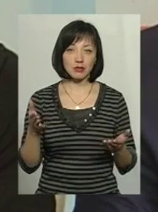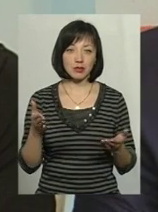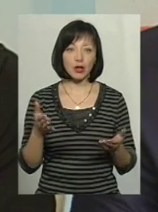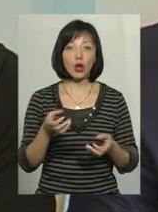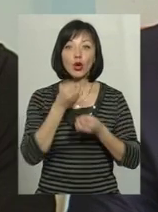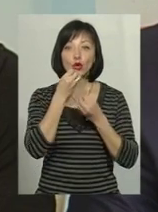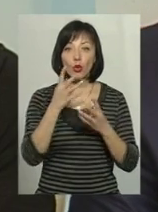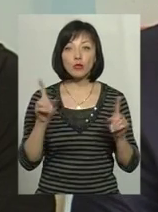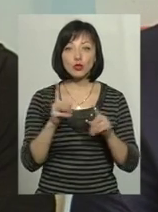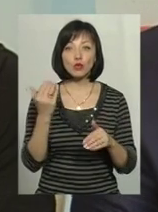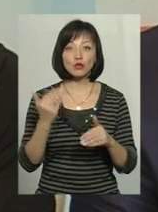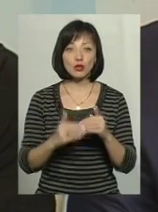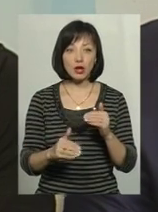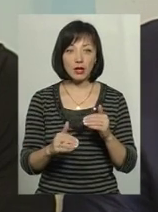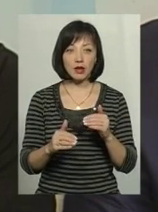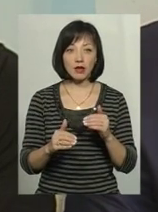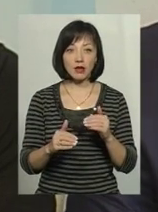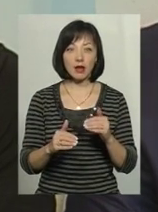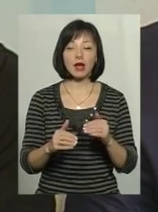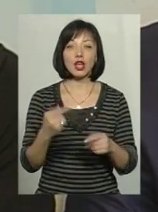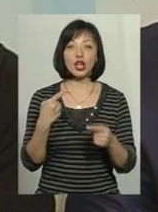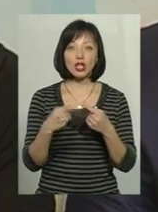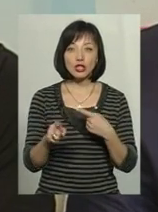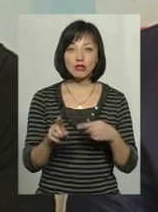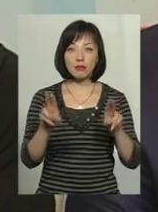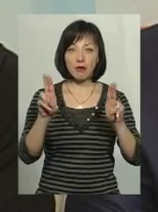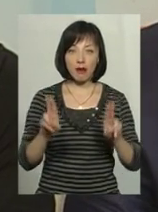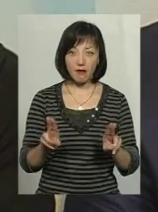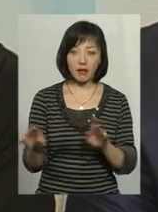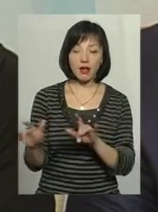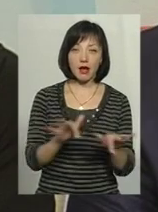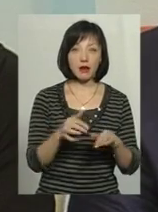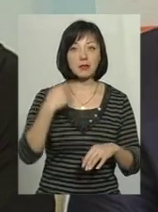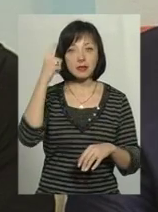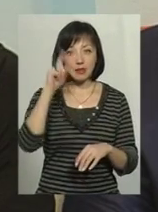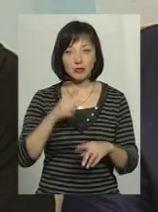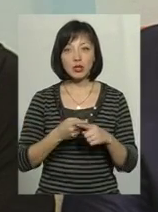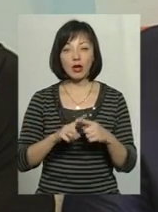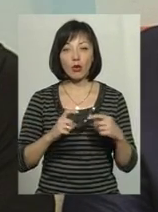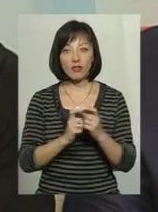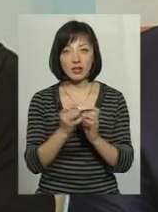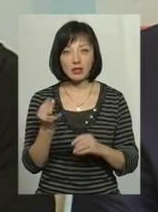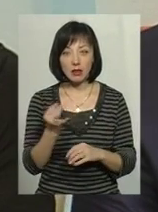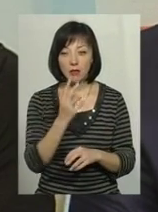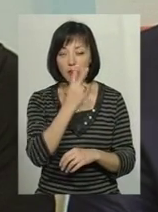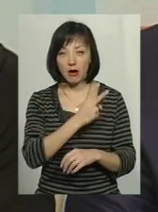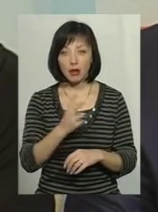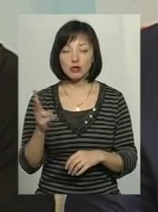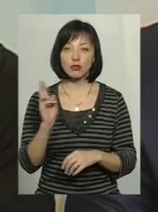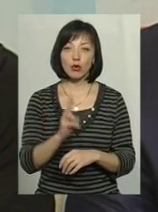Добре, що вже встановлені інші правила гри. Тобто, тепер ми знаємо, що таке конфлікт інтересів, і тепер ми бачимо, хто,